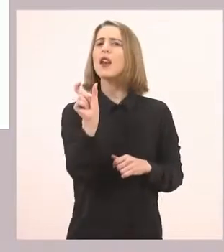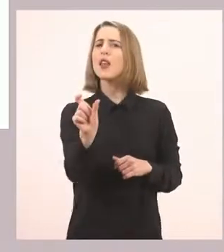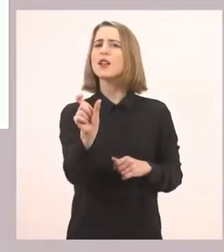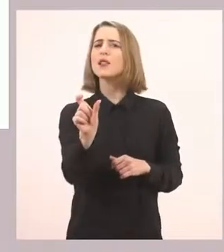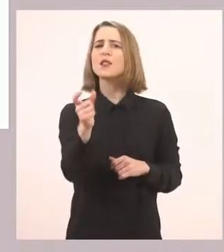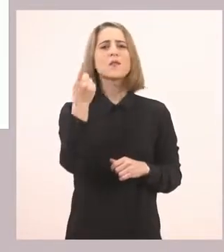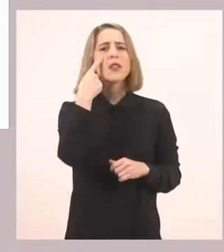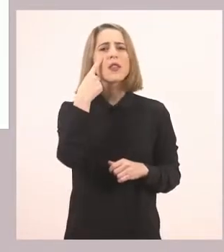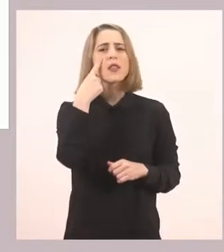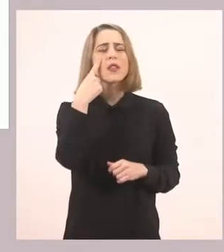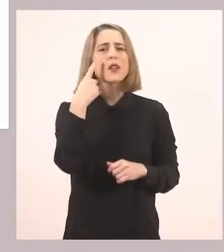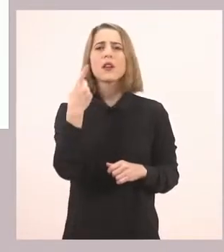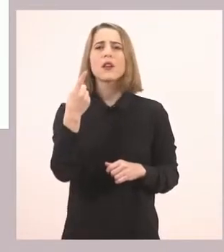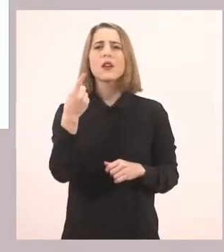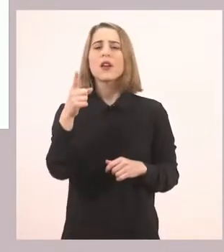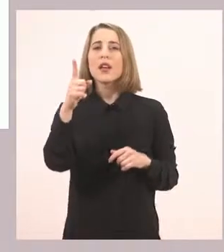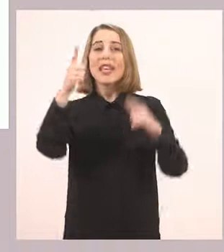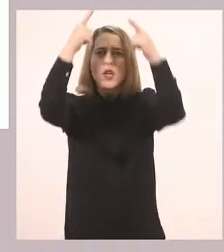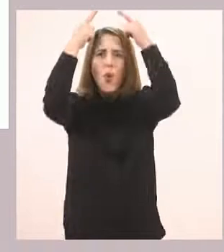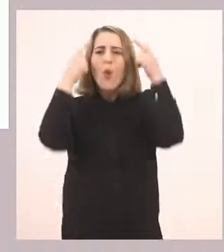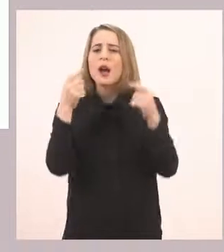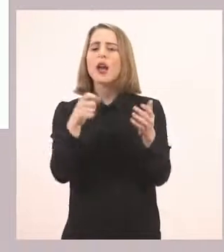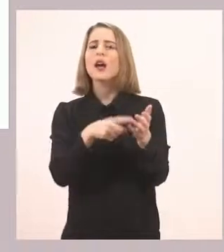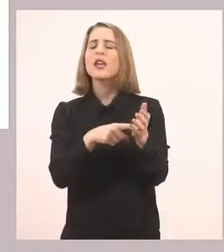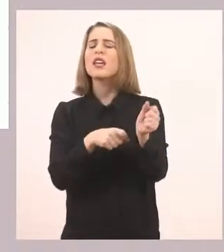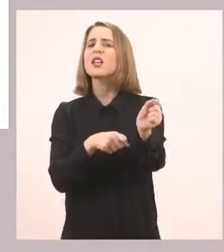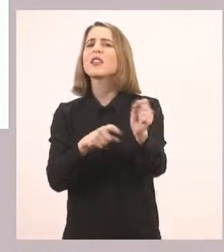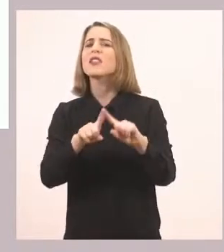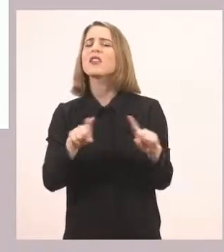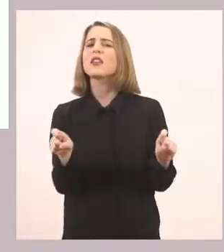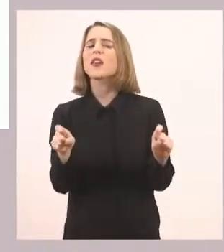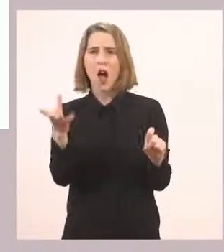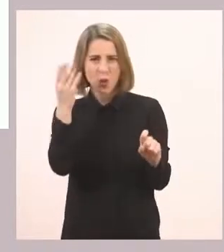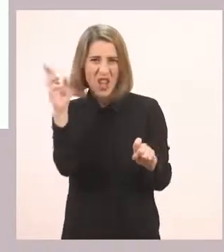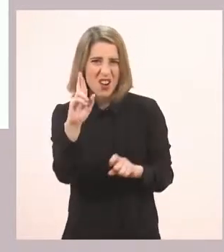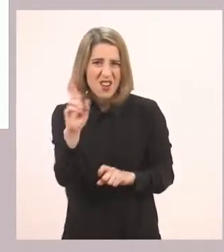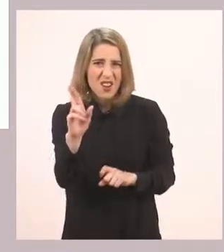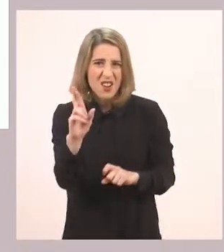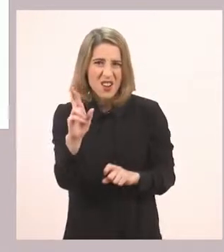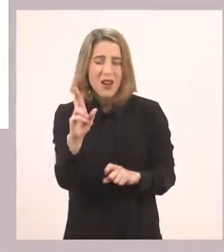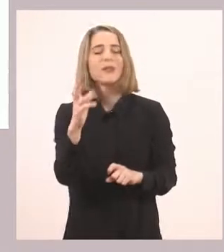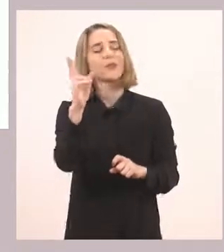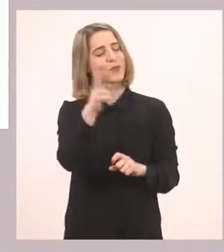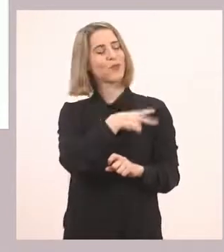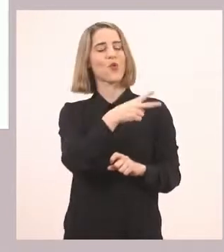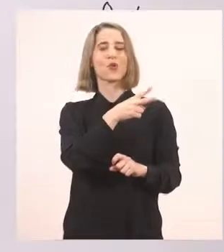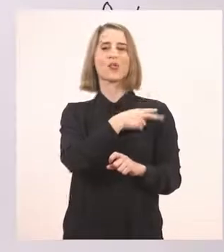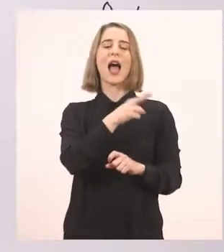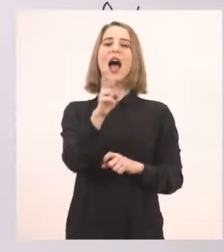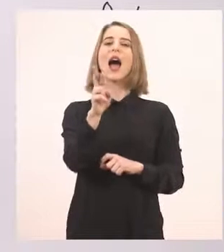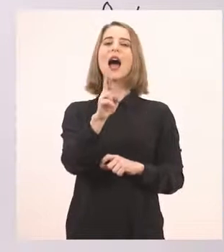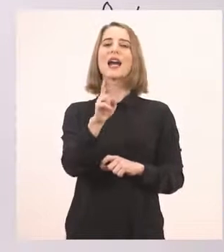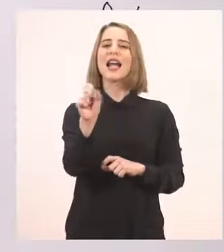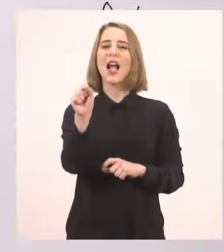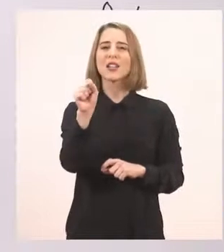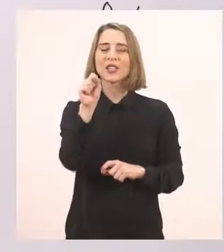Για δείτε τι κρατάει η Ιωάννα, για να ακούτε κανένα ρ. Καρότο. Το καρότο.